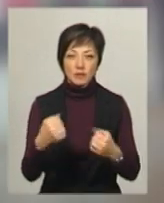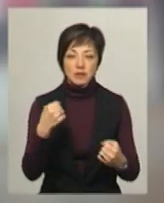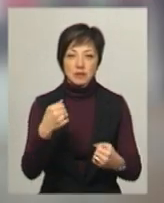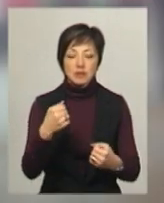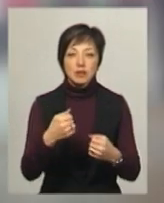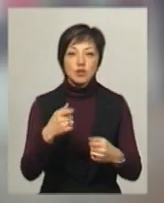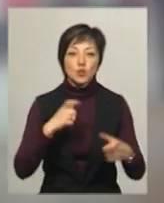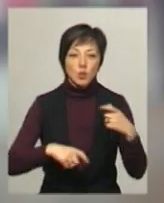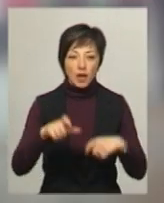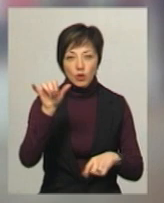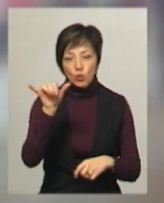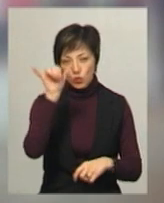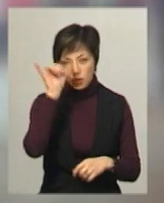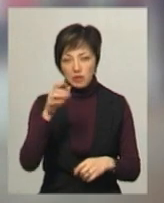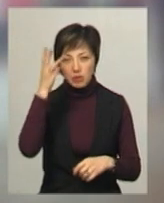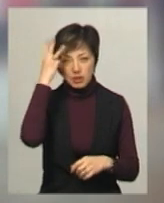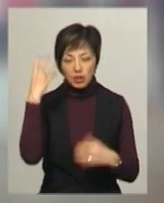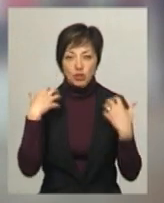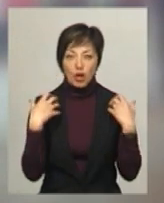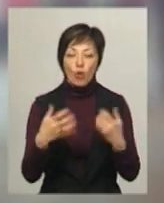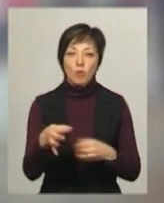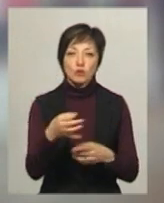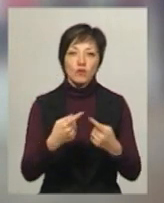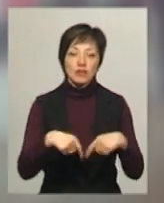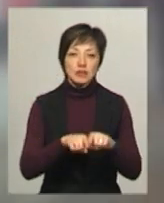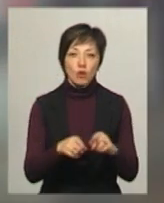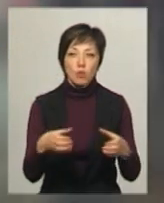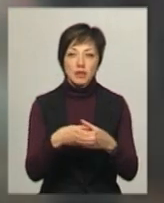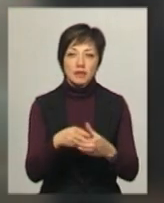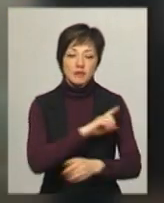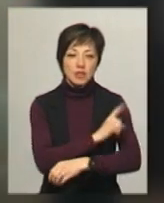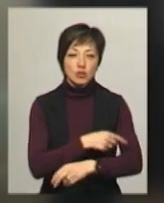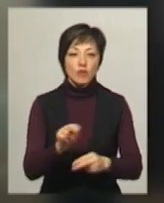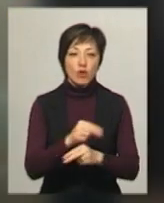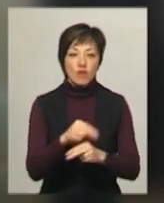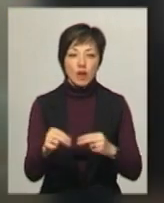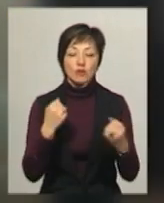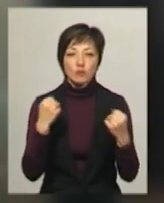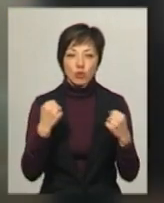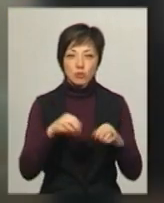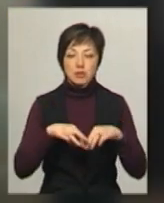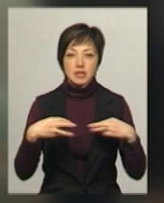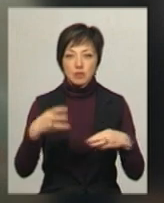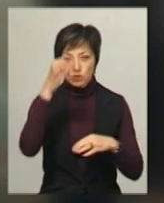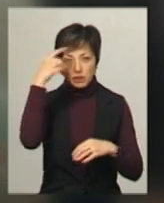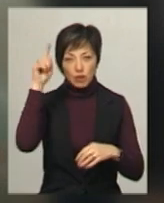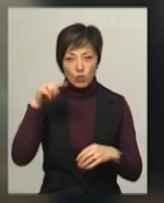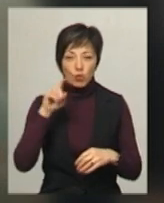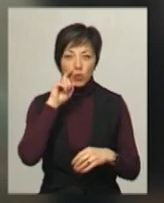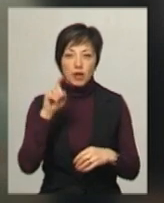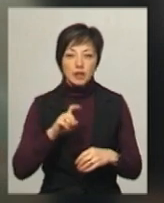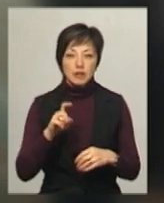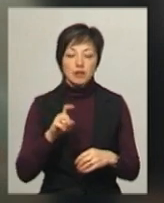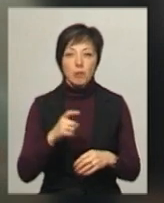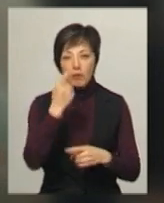студентів коледжів Хмельниччини. Начальник обласного відділення Комітету з фізичного виховання та спорту Міністерства освіти і науки України